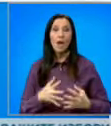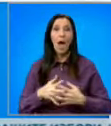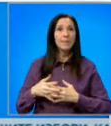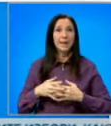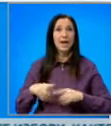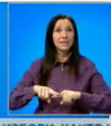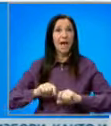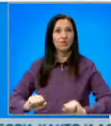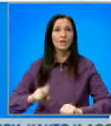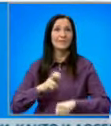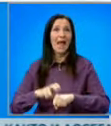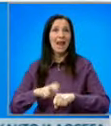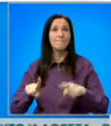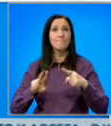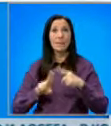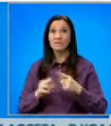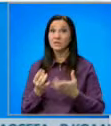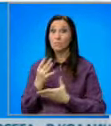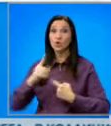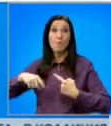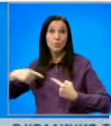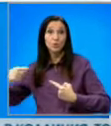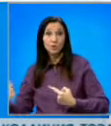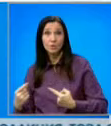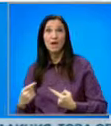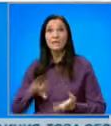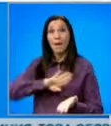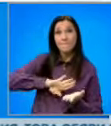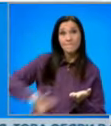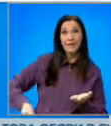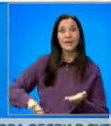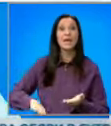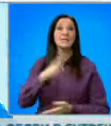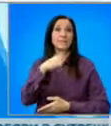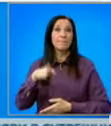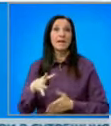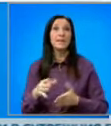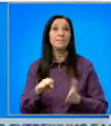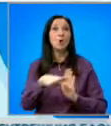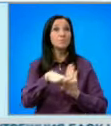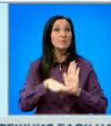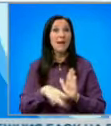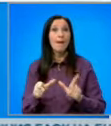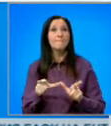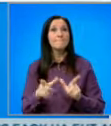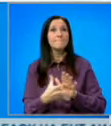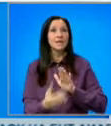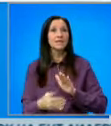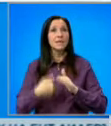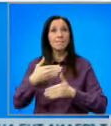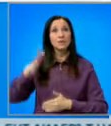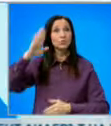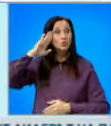Американските адвокати Наделян Пеевски са започнали процедура за падане на санкциите по списъка Магницки пред службата за контрол на